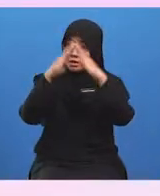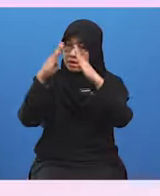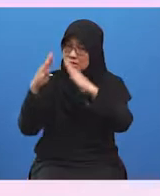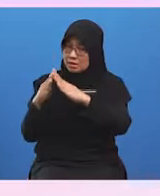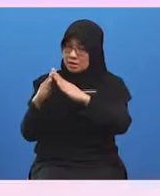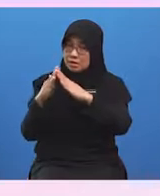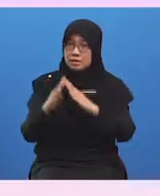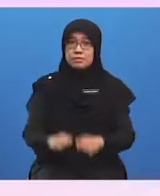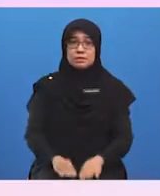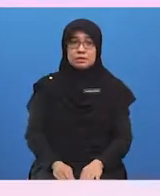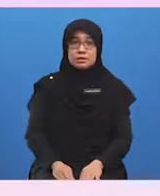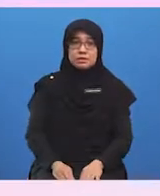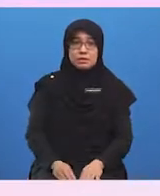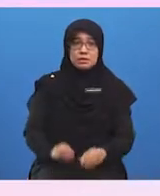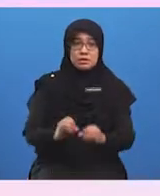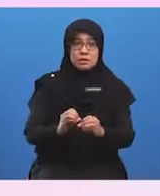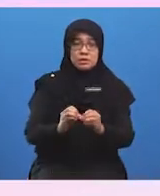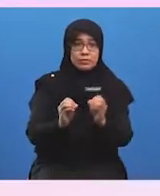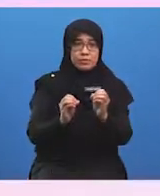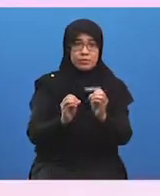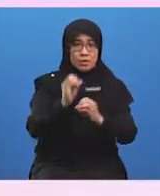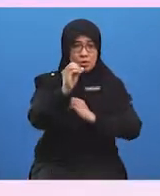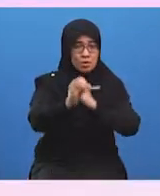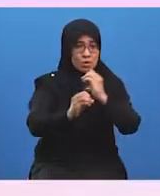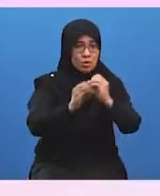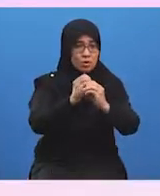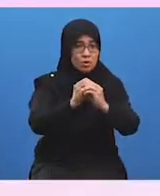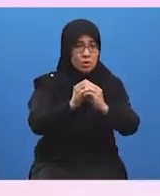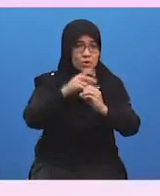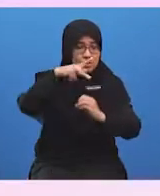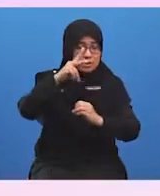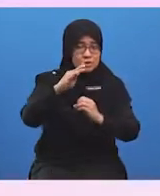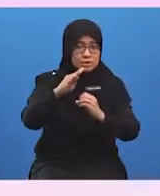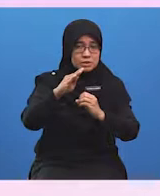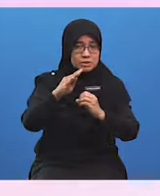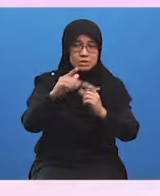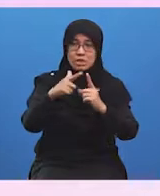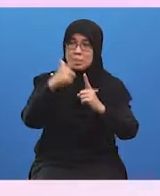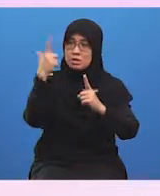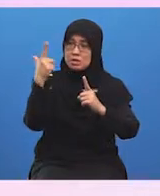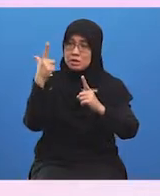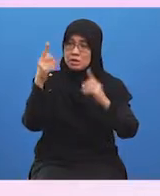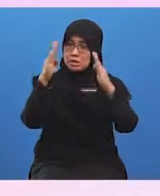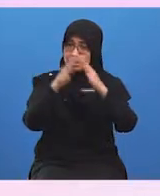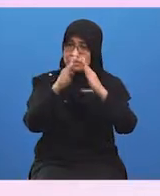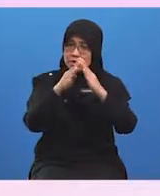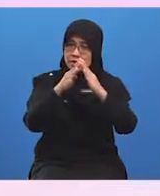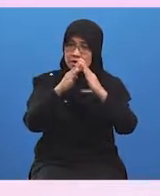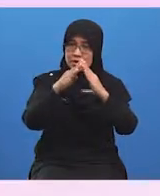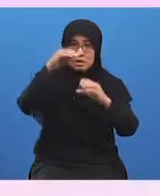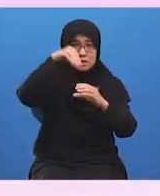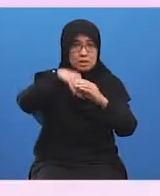Operasi PKS kebanyakannya tertumpu di kawasan luar bandar, khususnya dalam